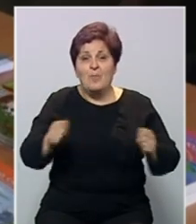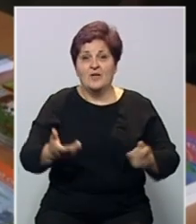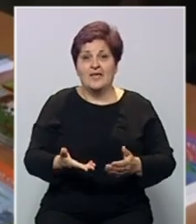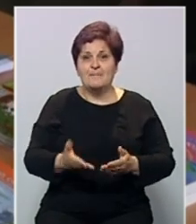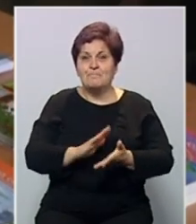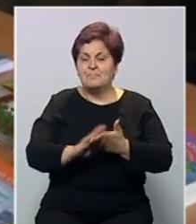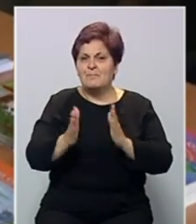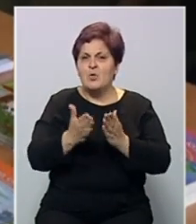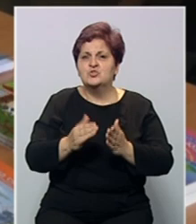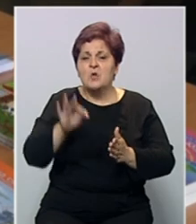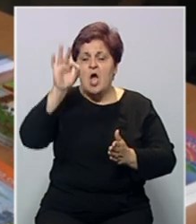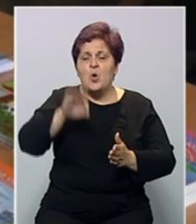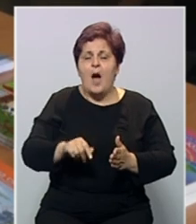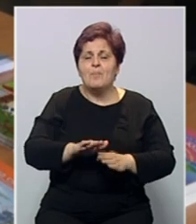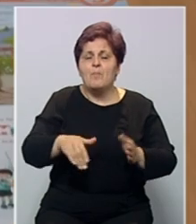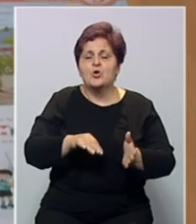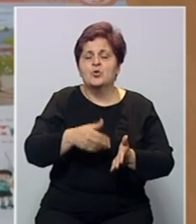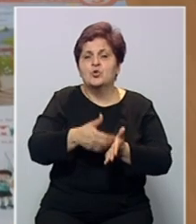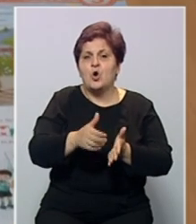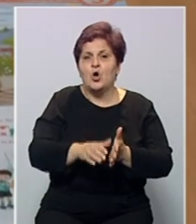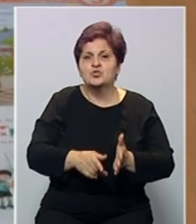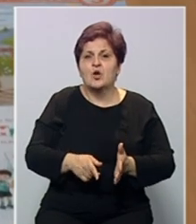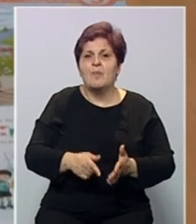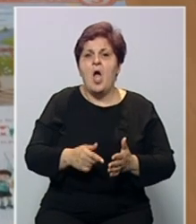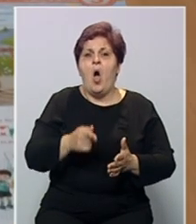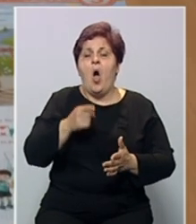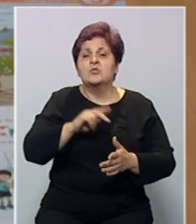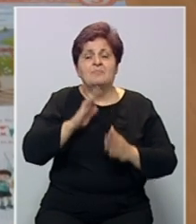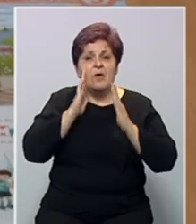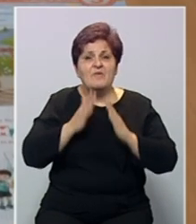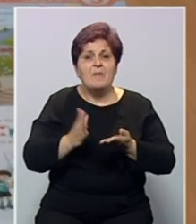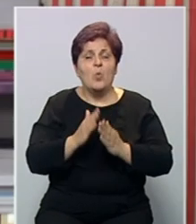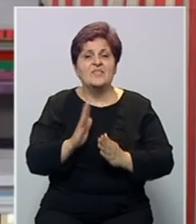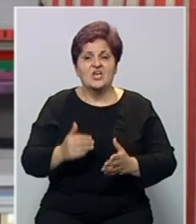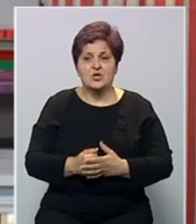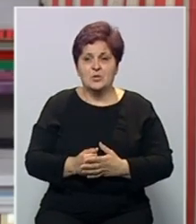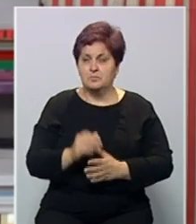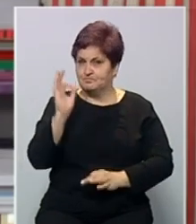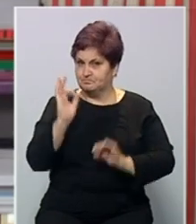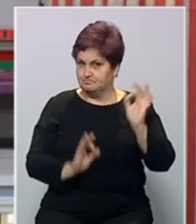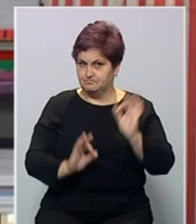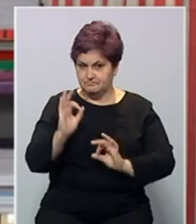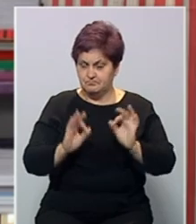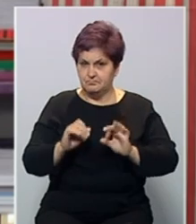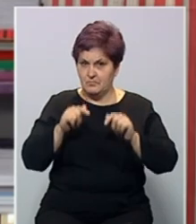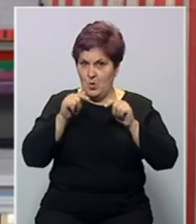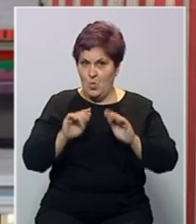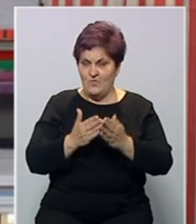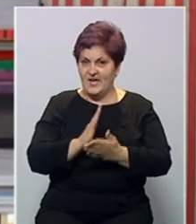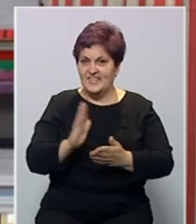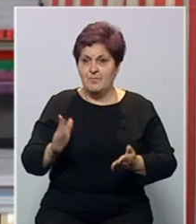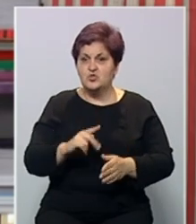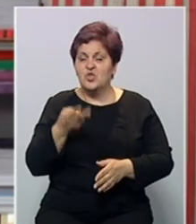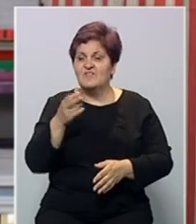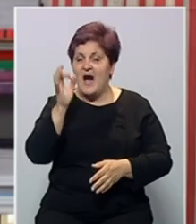uđbenici samo su kapu moru troškova, kažu roditelji. U to smo se i sami uvjerili u knjižarama. U prosjeku, bar u ovoj knjižari, možda